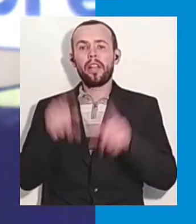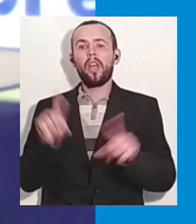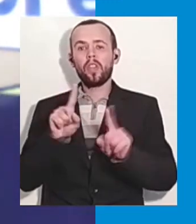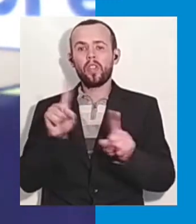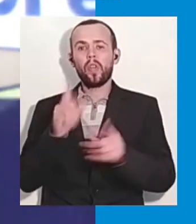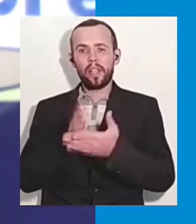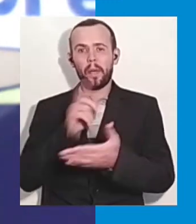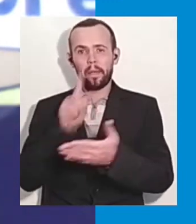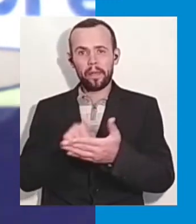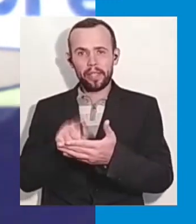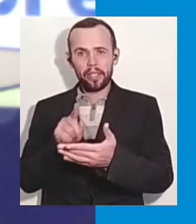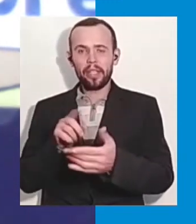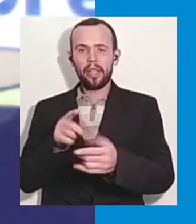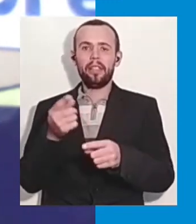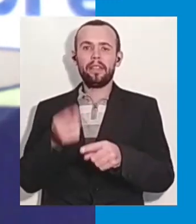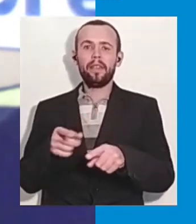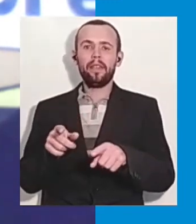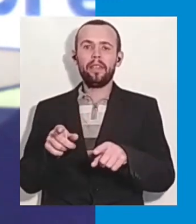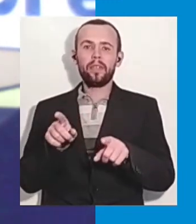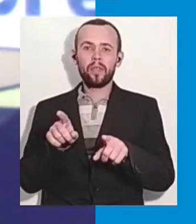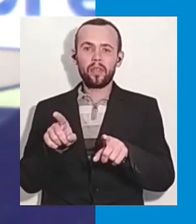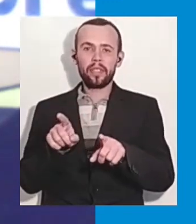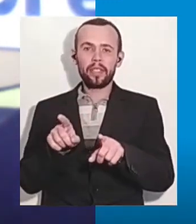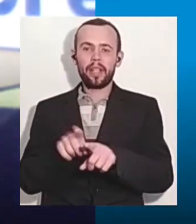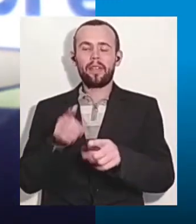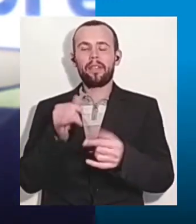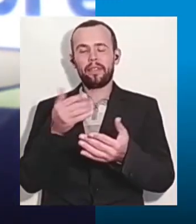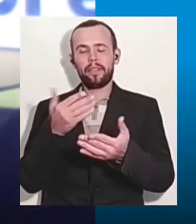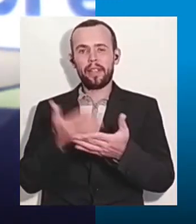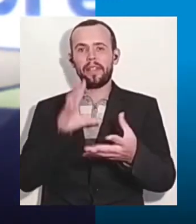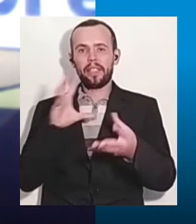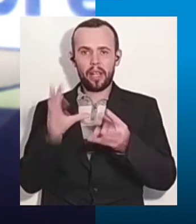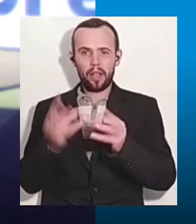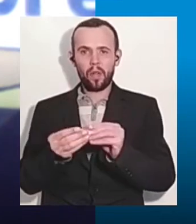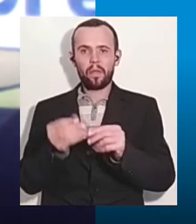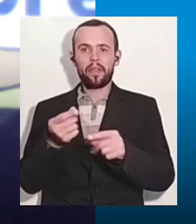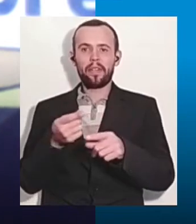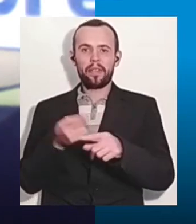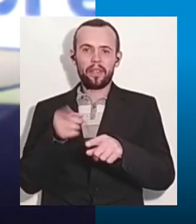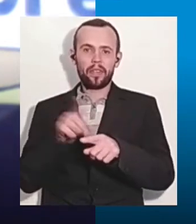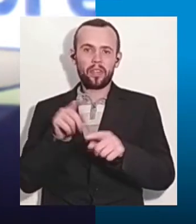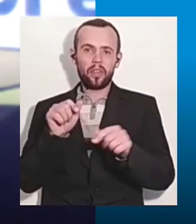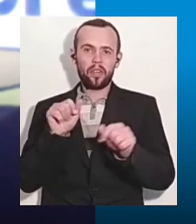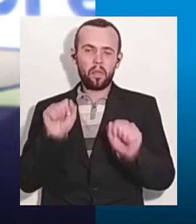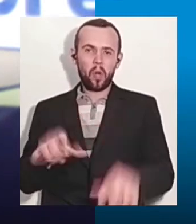Дивіться, я вам скажу так, що взагалі з цим карантином, COVID-19, взагалі